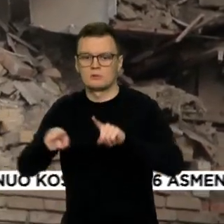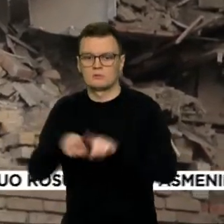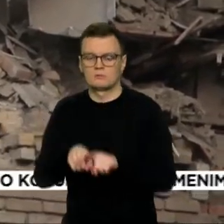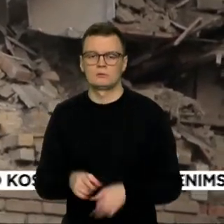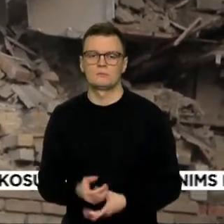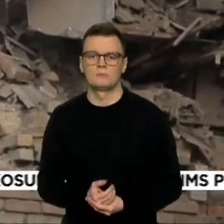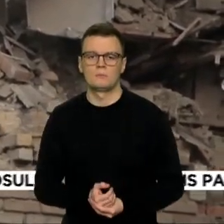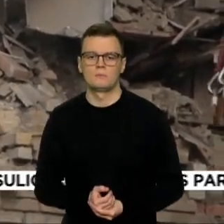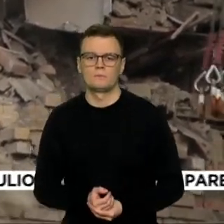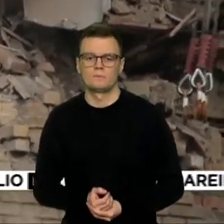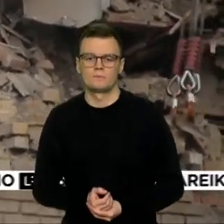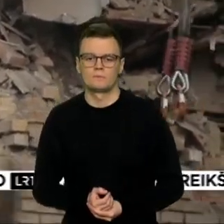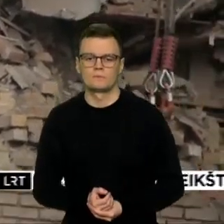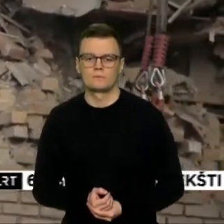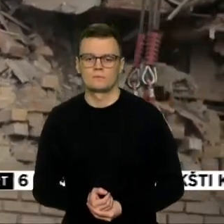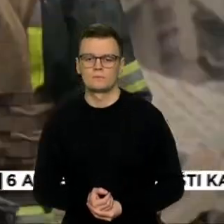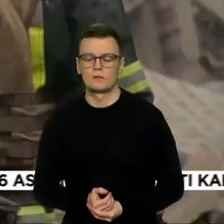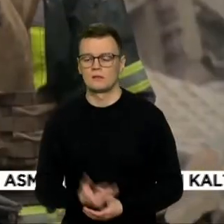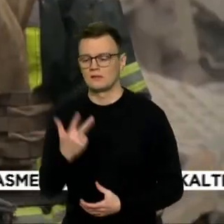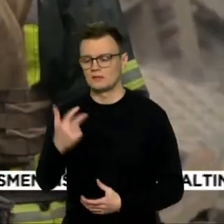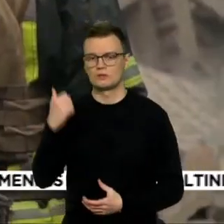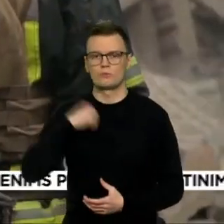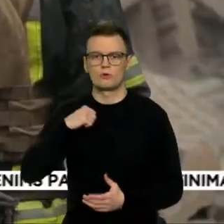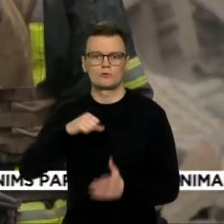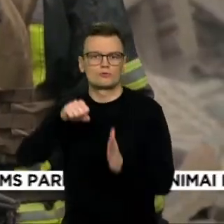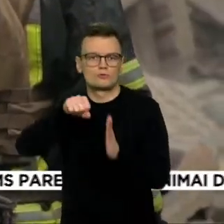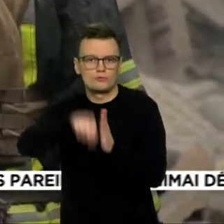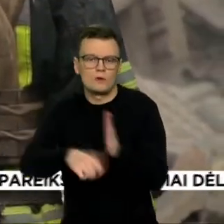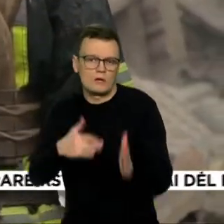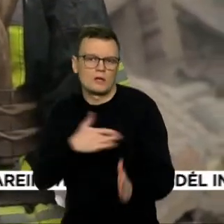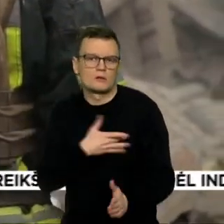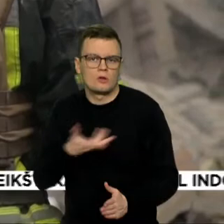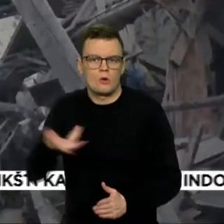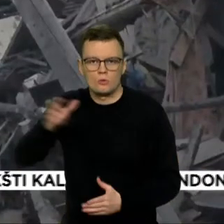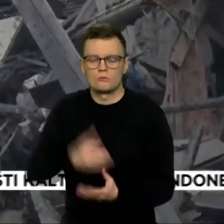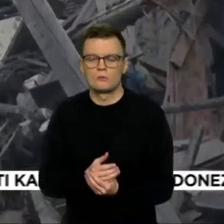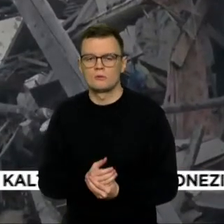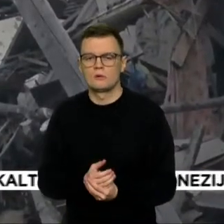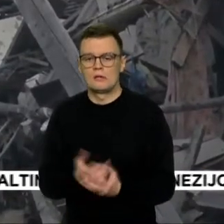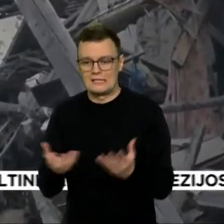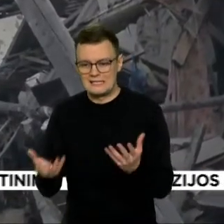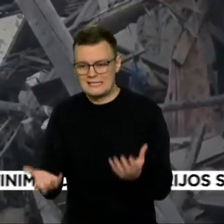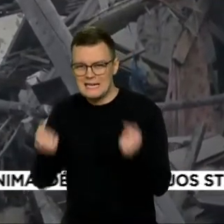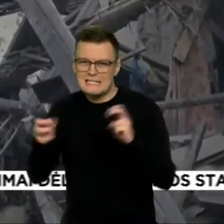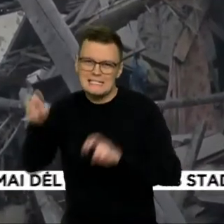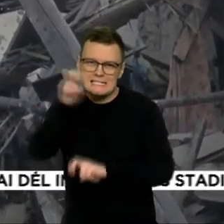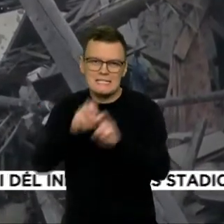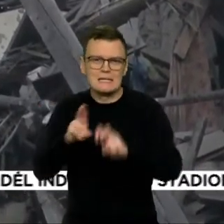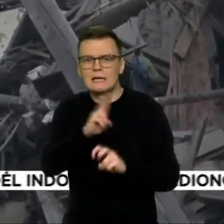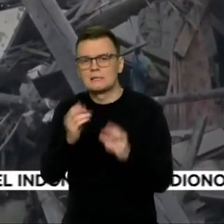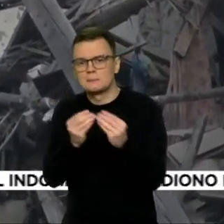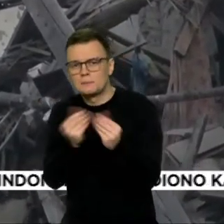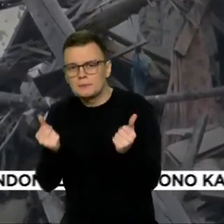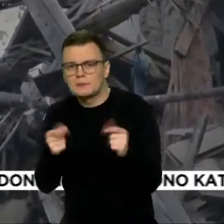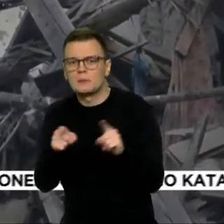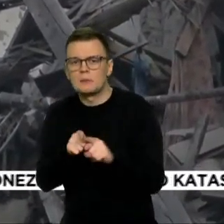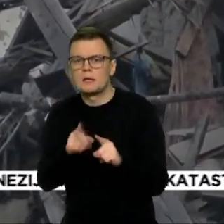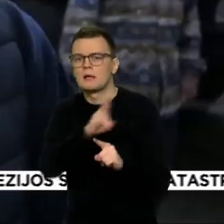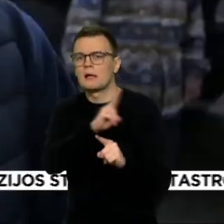pranešama, nusinešė mažiausiai tris gyvybės. Bet gelbėtojų toliau ieško dingusiu jų. Vaduoja įstrigusius tarp grįvėsių.